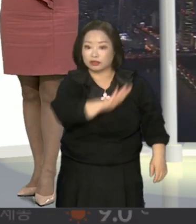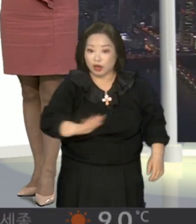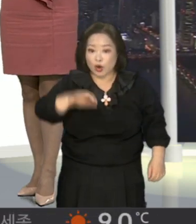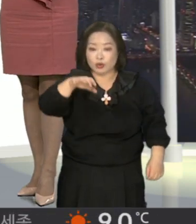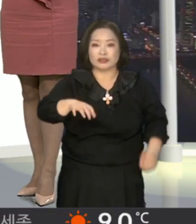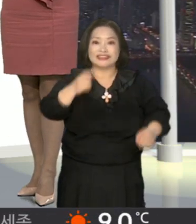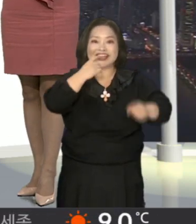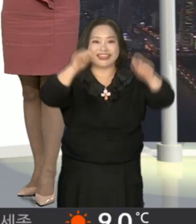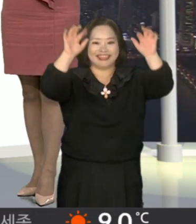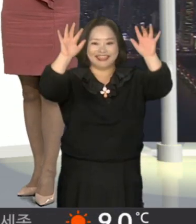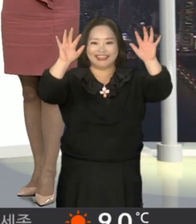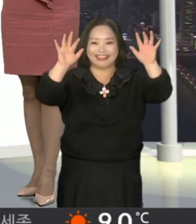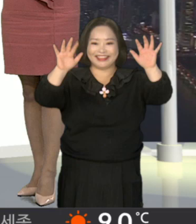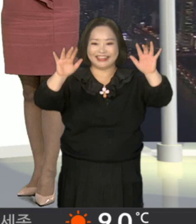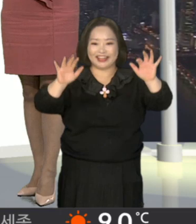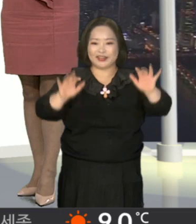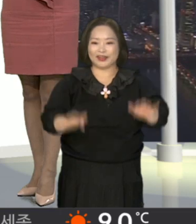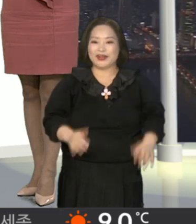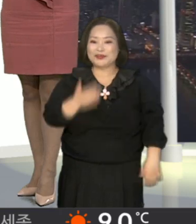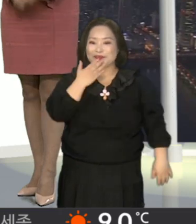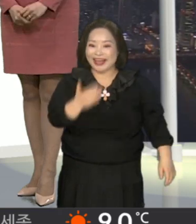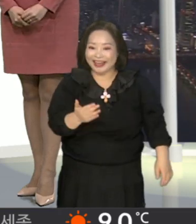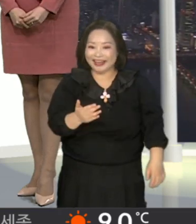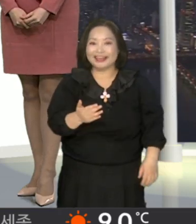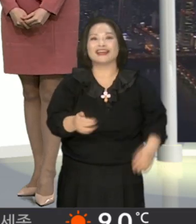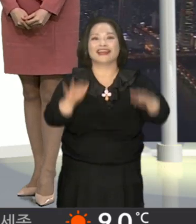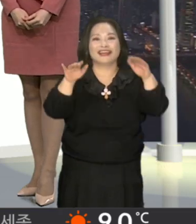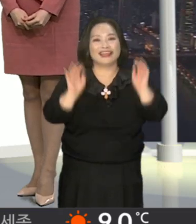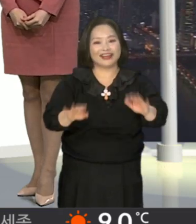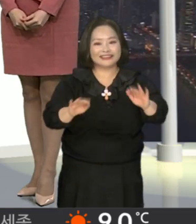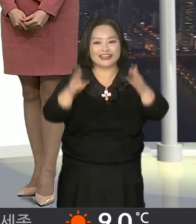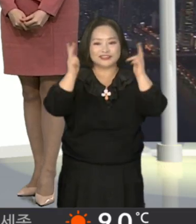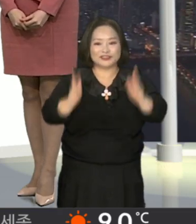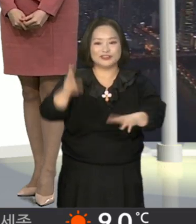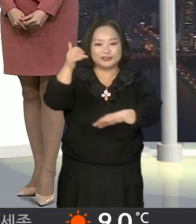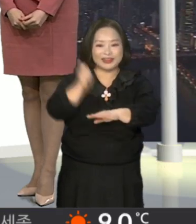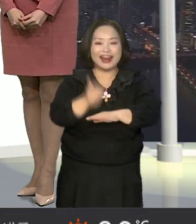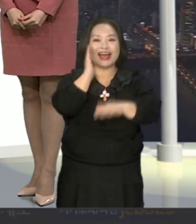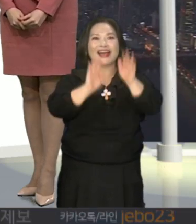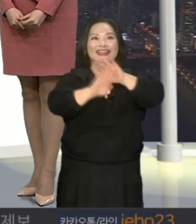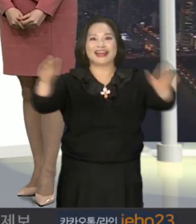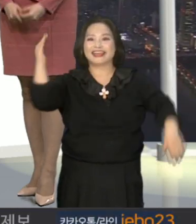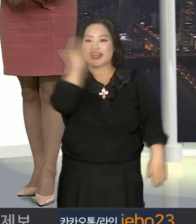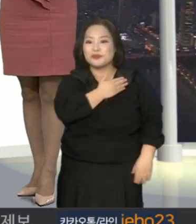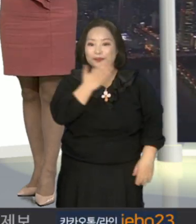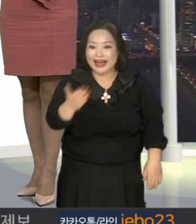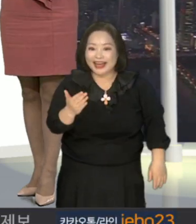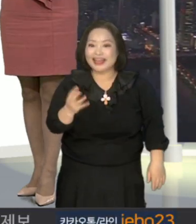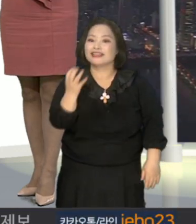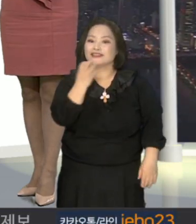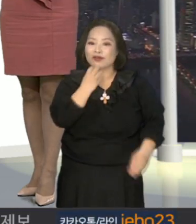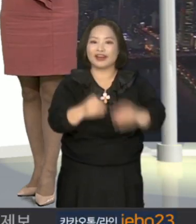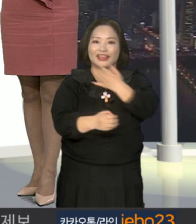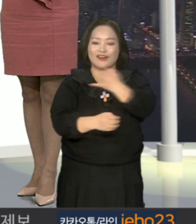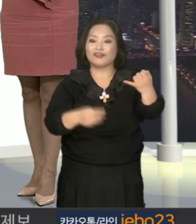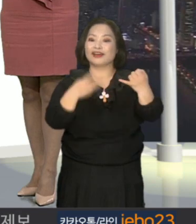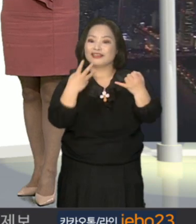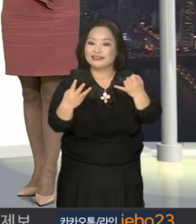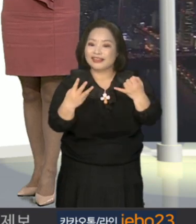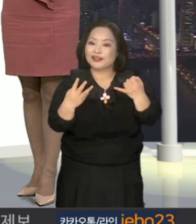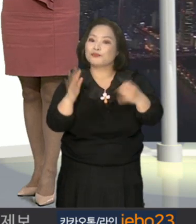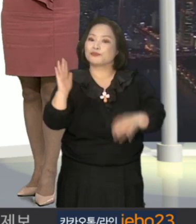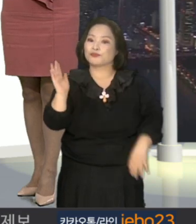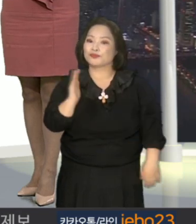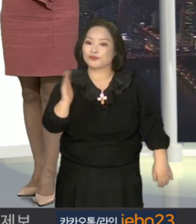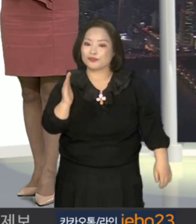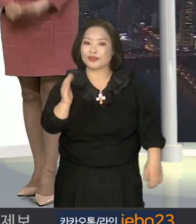첫눈이 내릴 가능성도 있습니다. 다가오는 주말은 하늘이 맑아지겠지만 서울이 영하 3도의 추위가